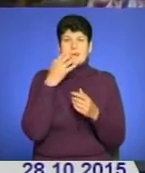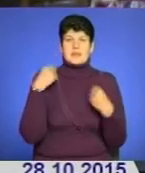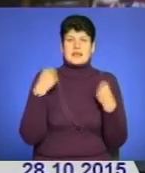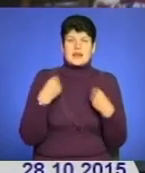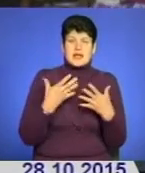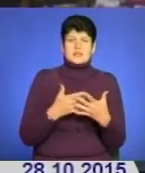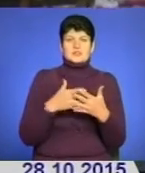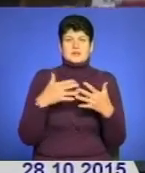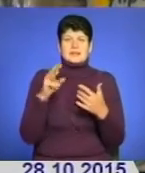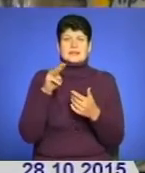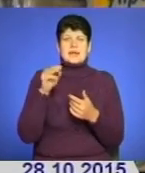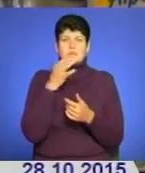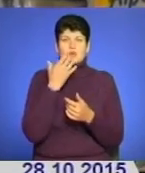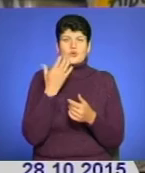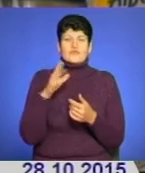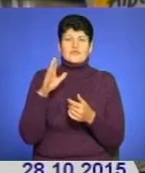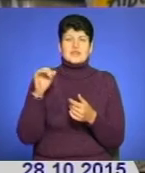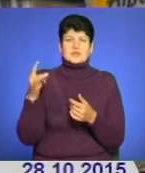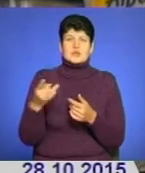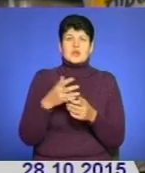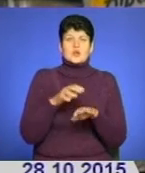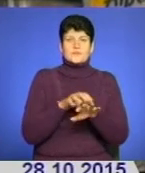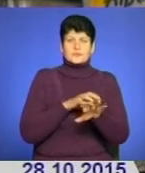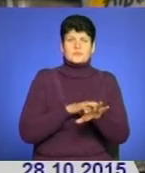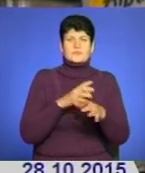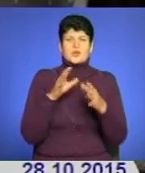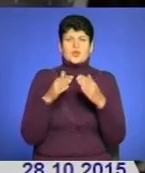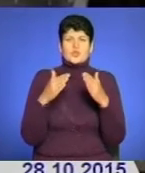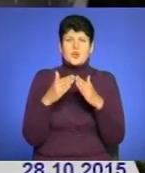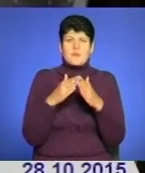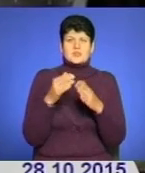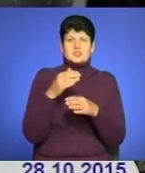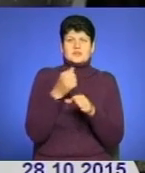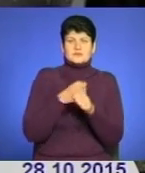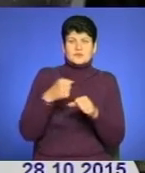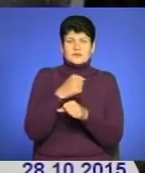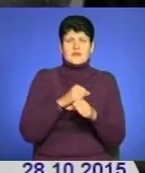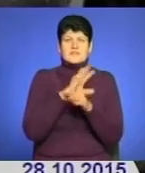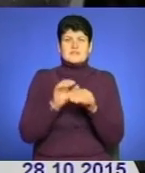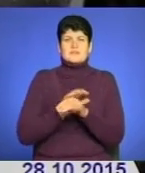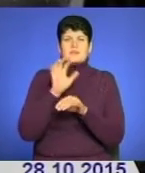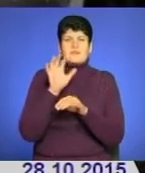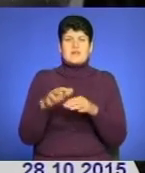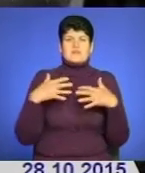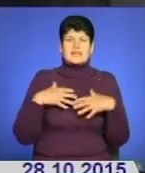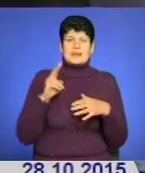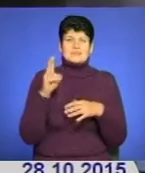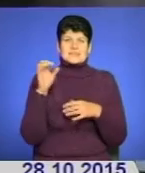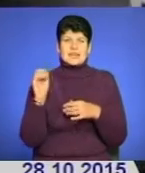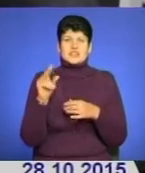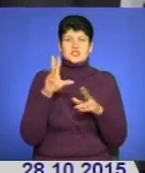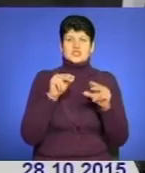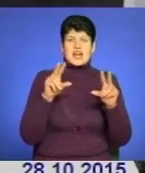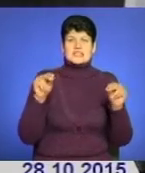акумулятори до тепловізорів, цвяхи, цигарки, гумові теплі чоботи, домашню консервацію доправляють на передову Кримське, Щастя, Піске, Станицю